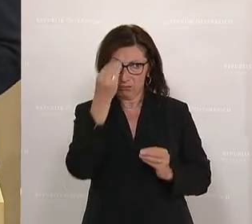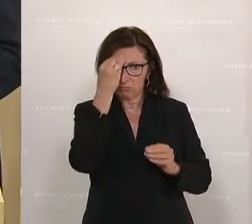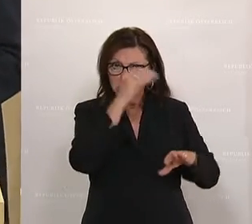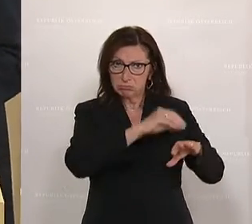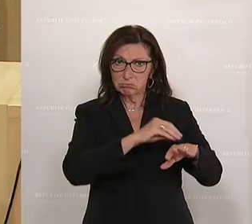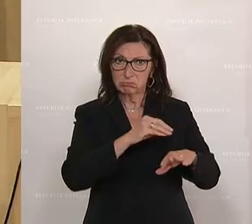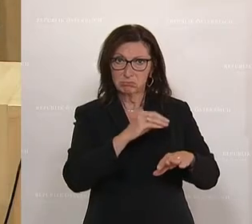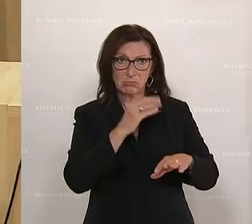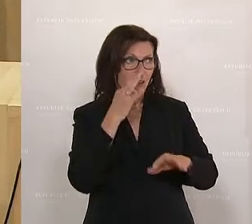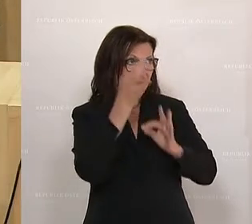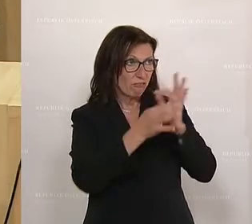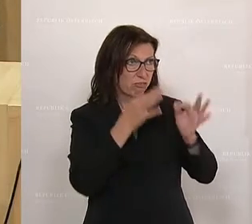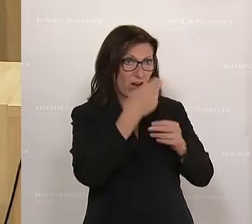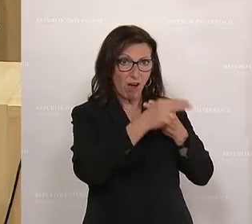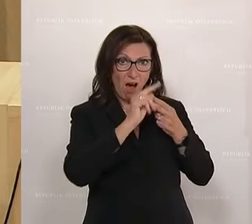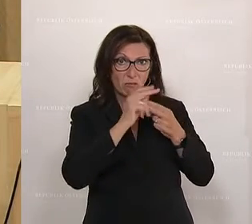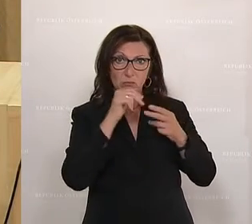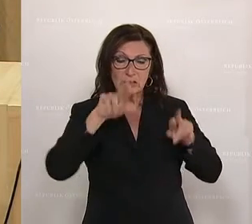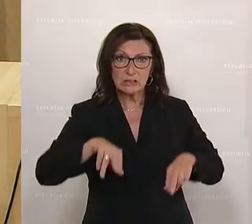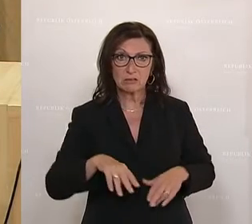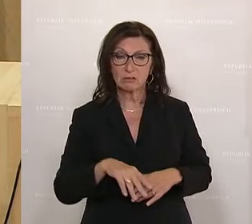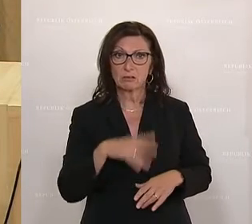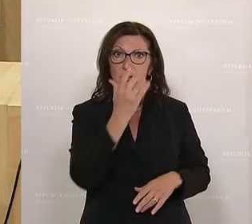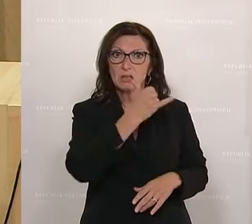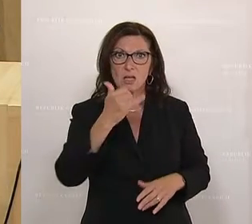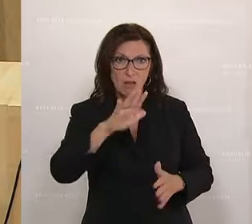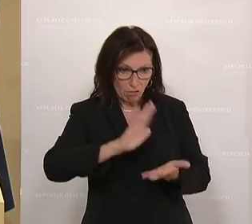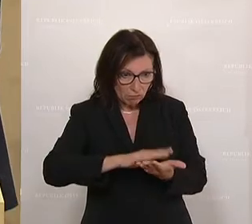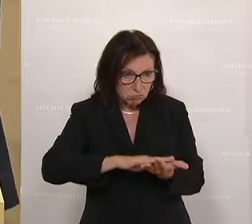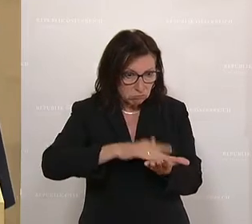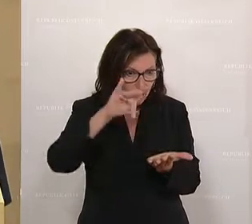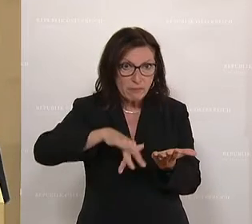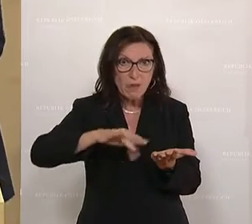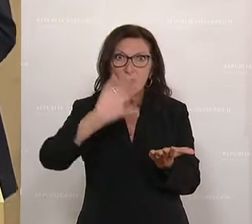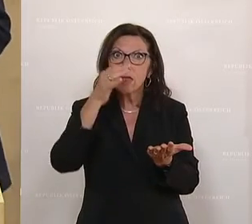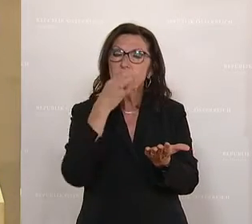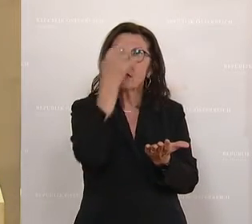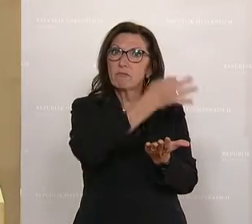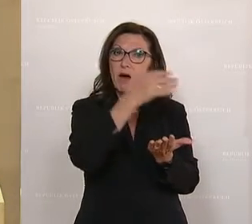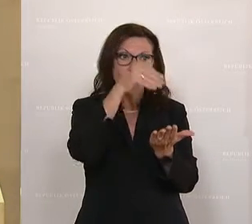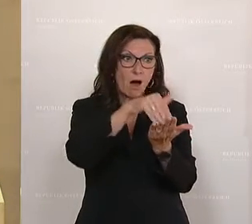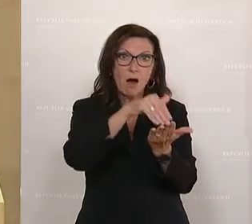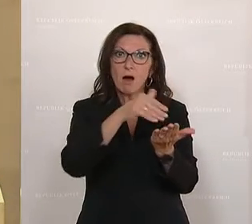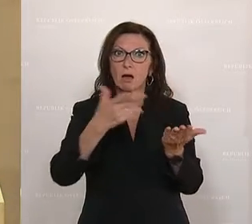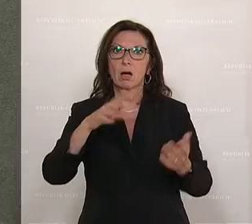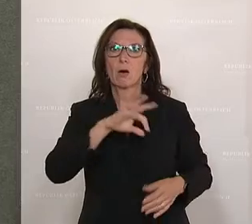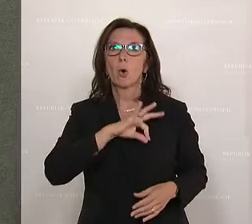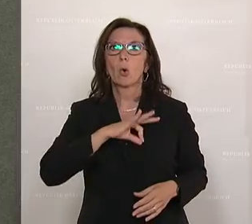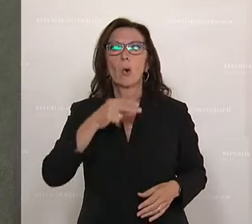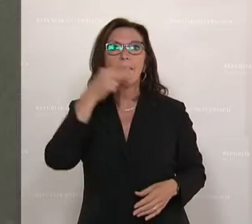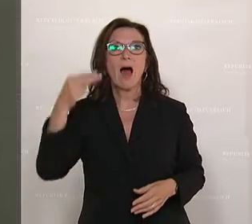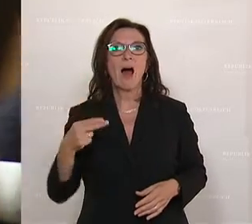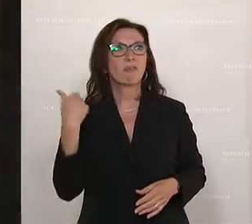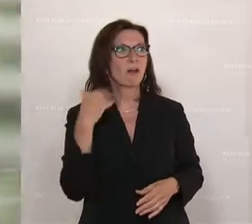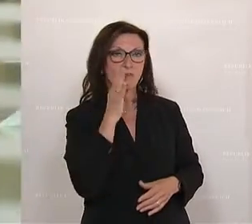hier nicht richtig beantwortet. Das hat ja jeder vor sich liegen. Die erste Frage, die der Kollege Hafenegger stellt, ist,